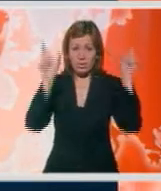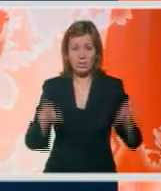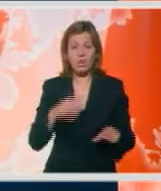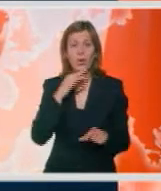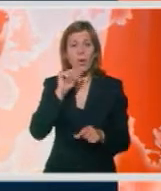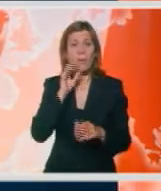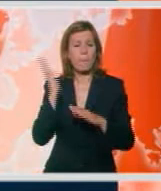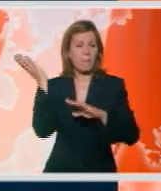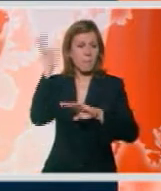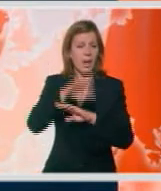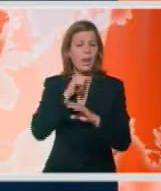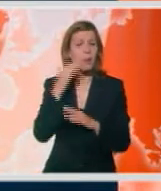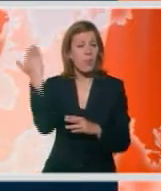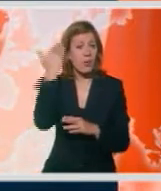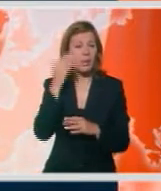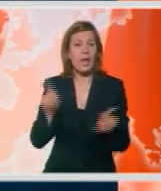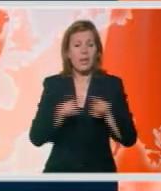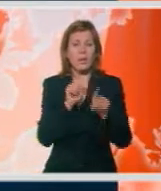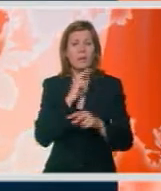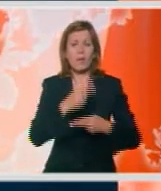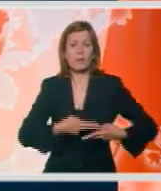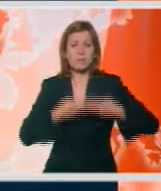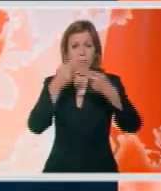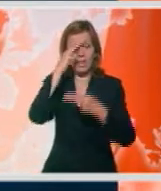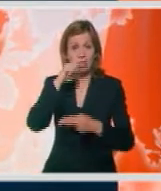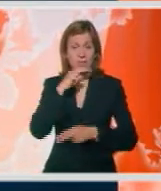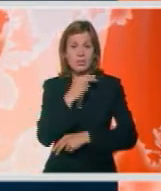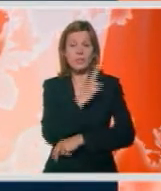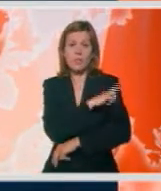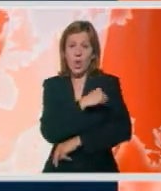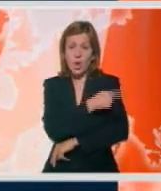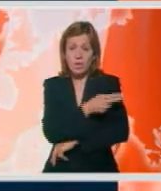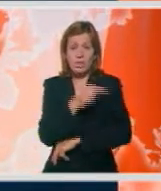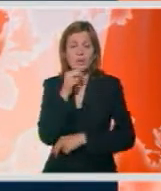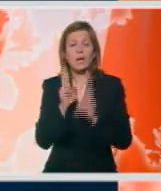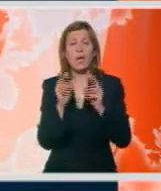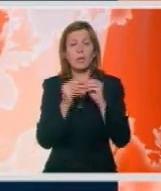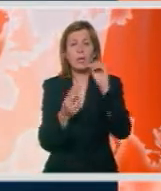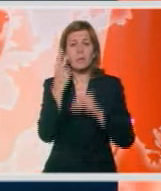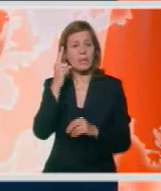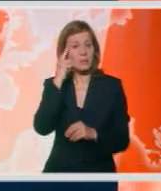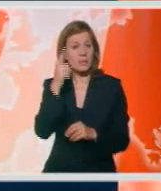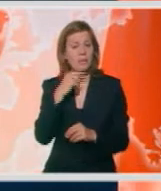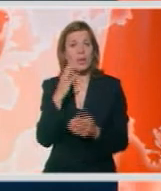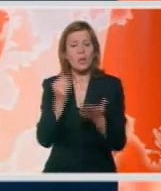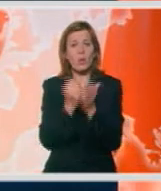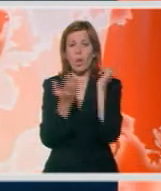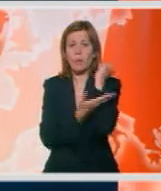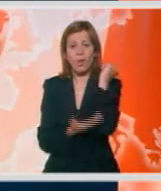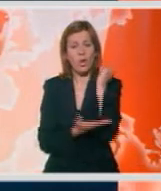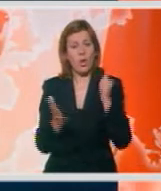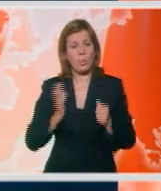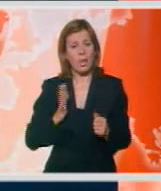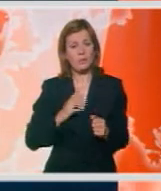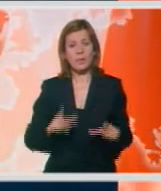pala i povredila ga. Dečak je hitno prebačen na nišku neurohirošku kliniku i kako B92 sazna je zadobio je povrede opasne